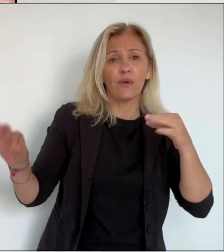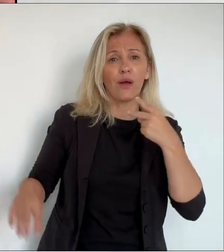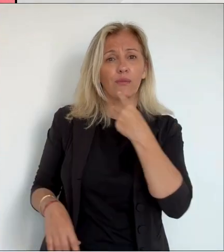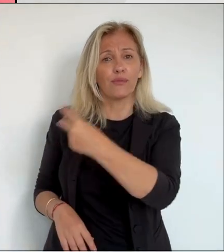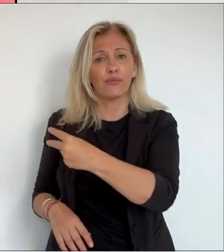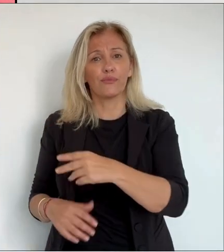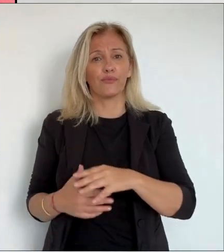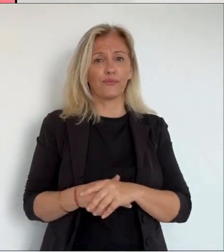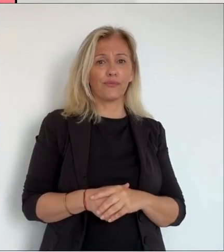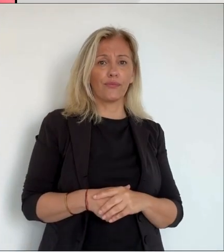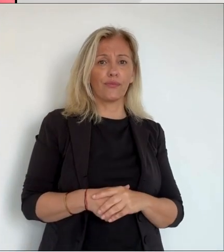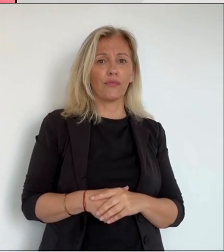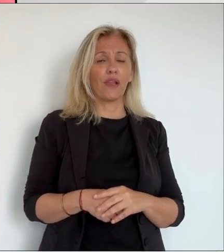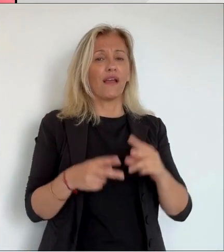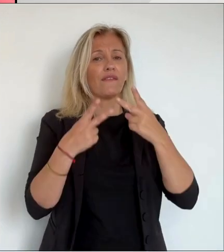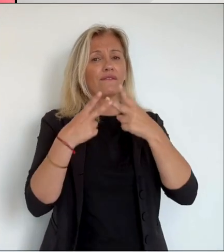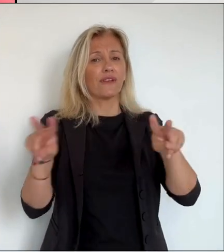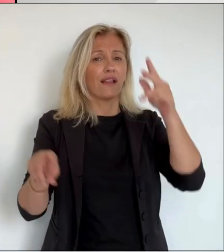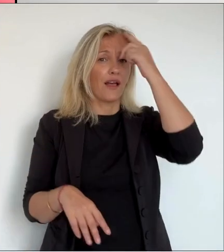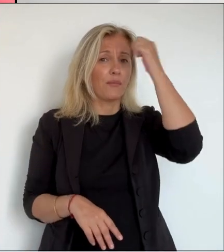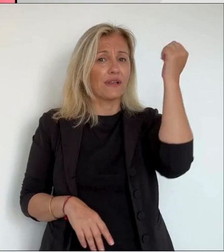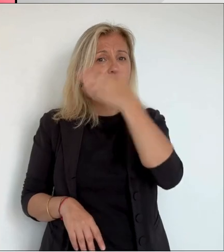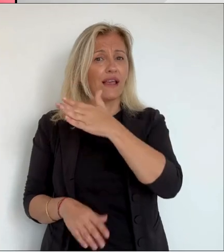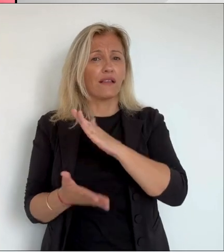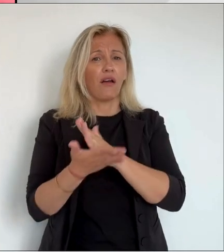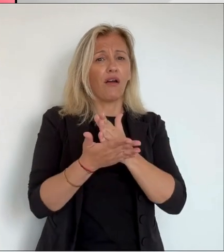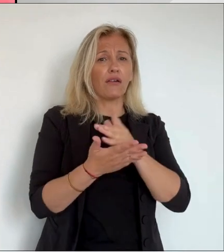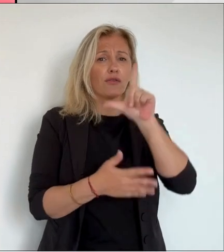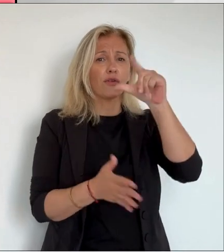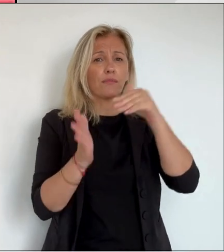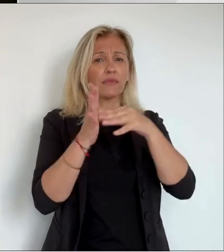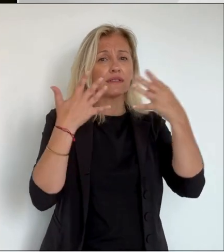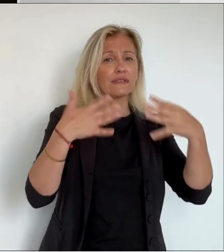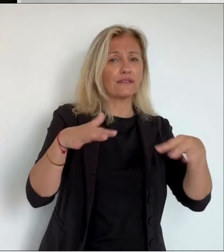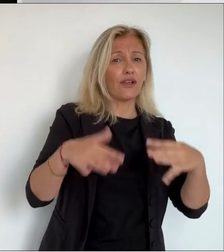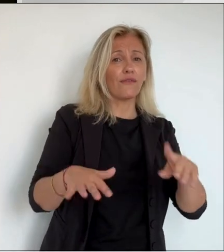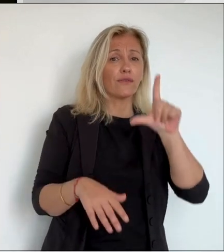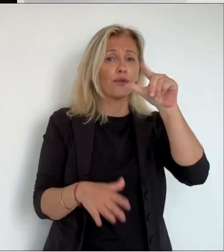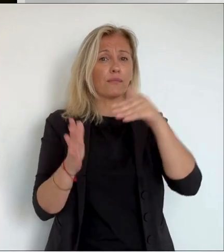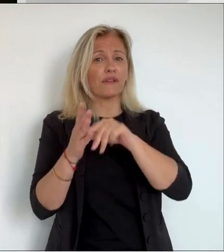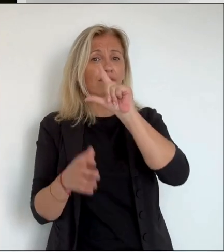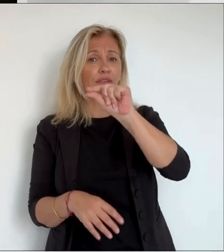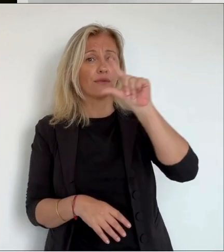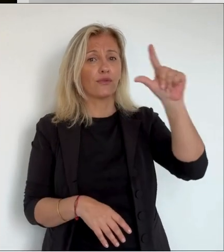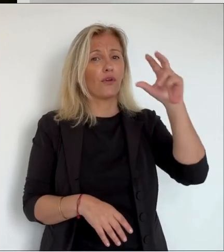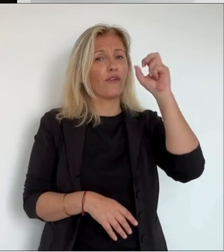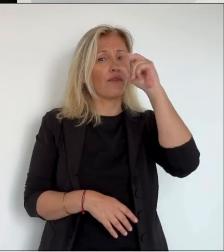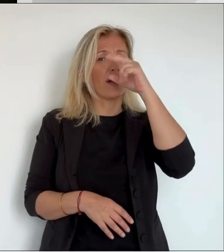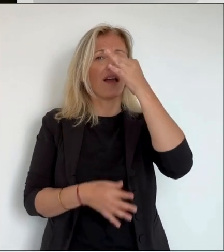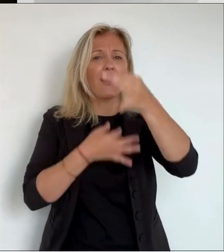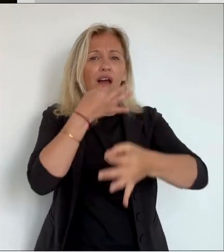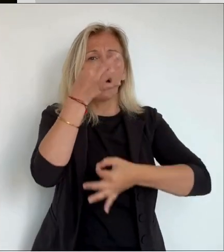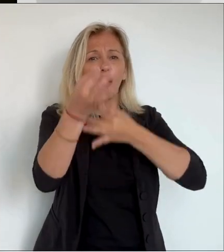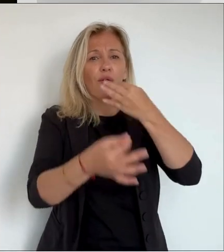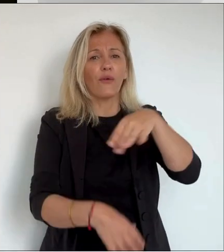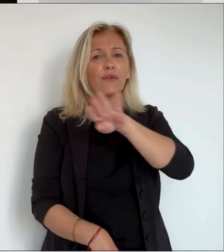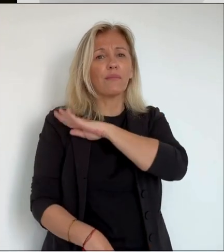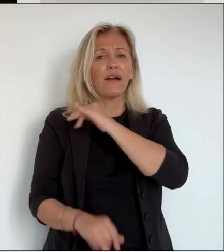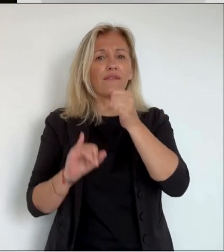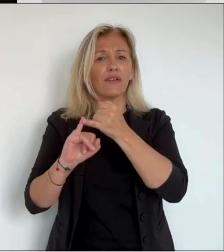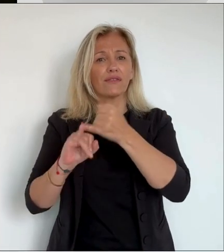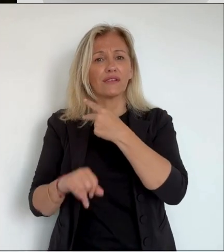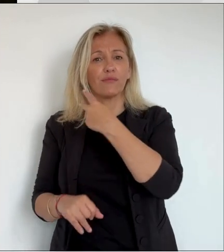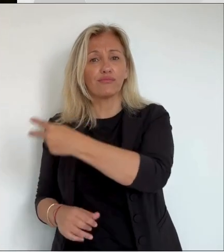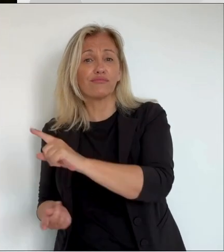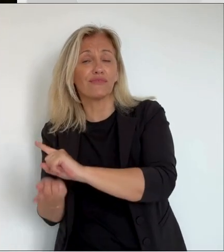envie, en plus de ça, de le faire partager à ceux qui ne le connaissent pas. Ithaca, c'est le voyage entre 2019 et 2022 de l